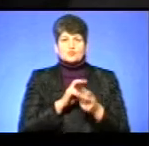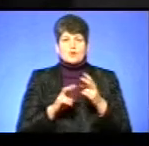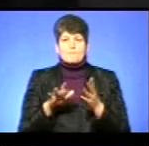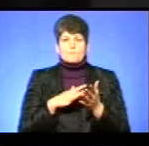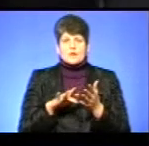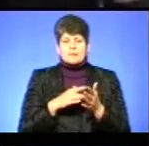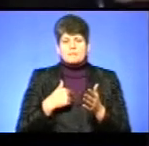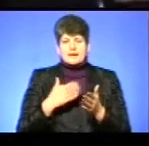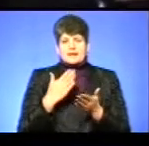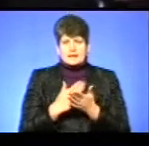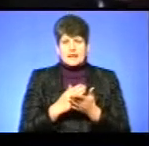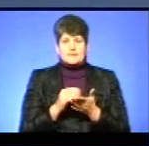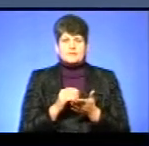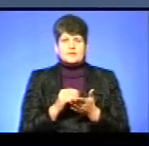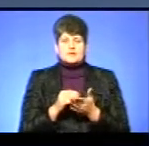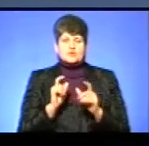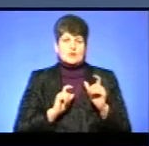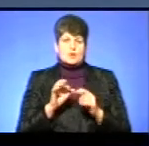студентами факультету обліку я отойду.